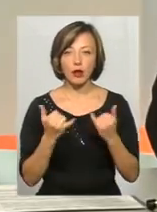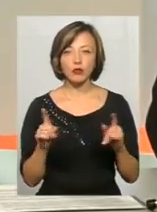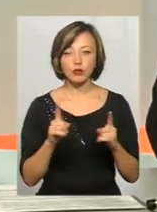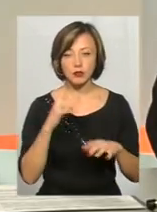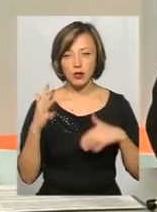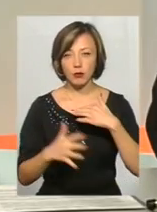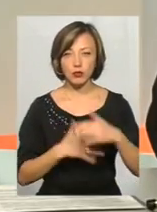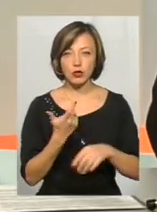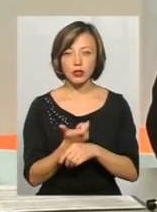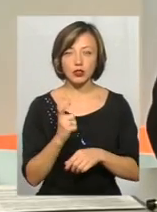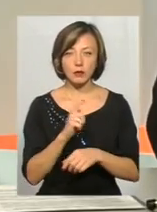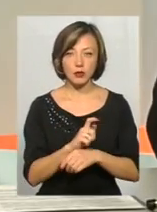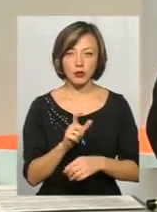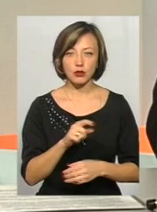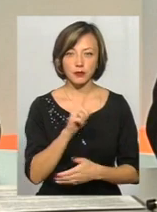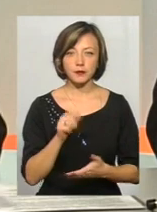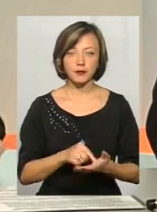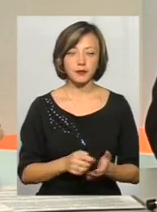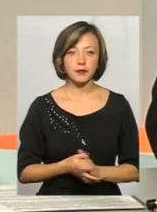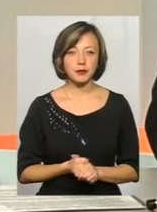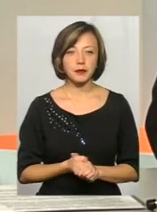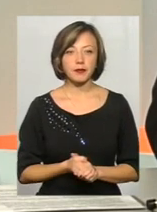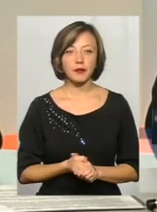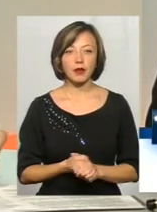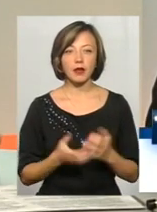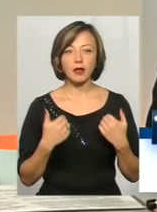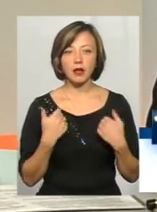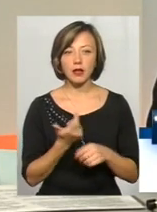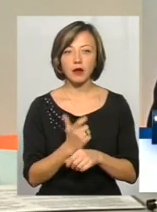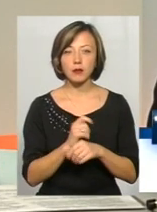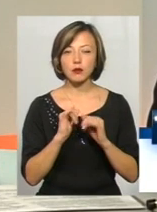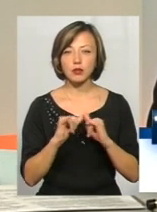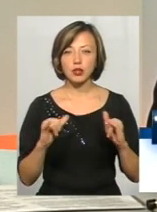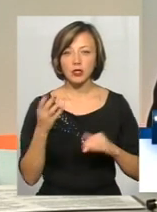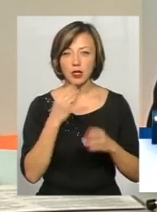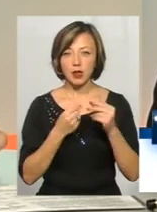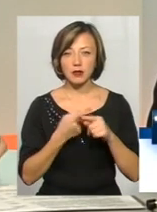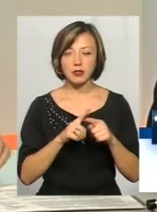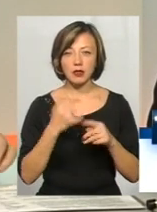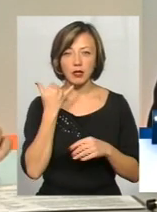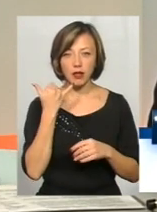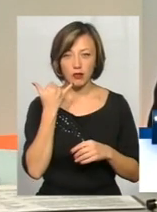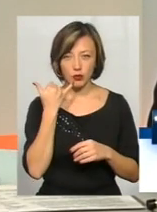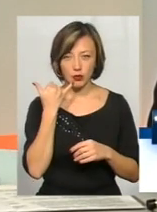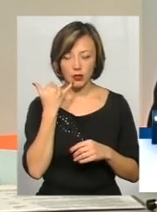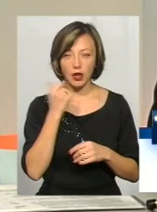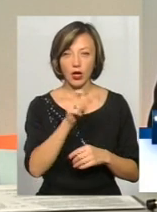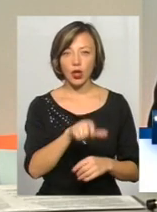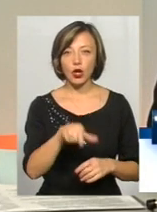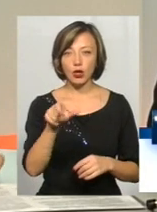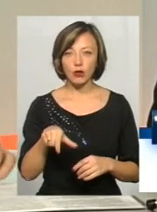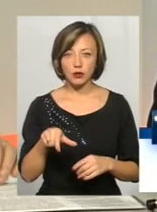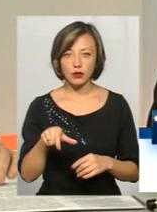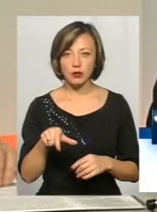заплутати ще більше? Та, як я вже говорив, найбільш поширеніше храйство – це телефони. Телефонують від